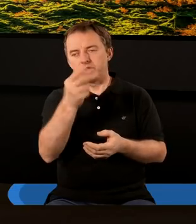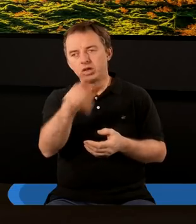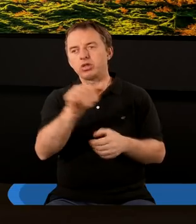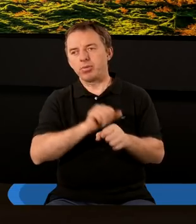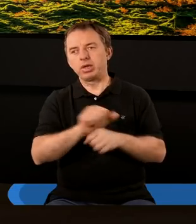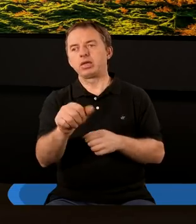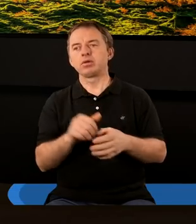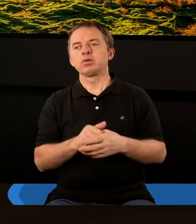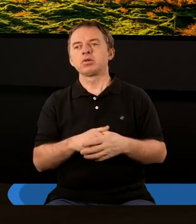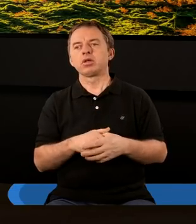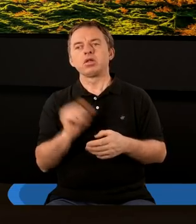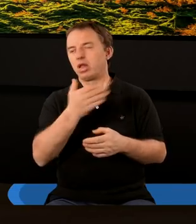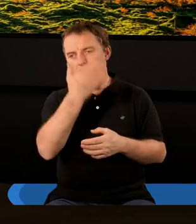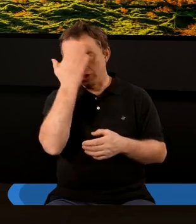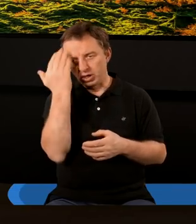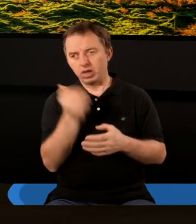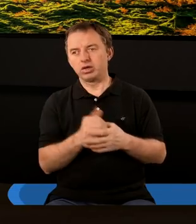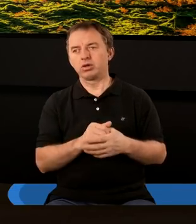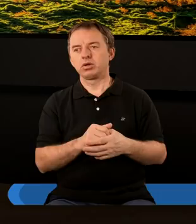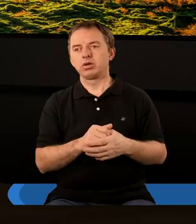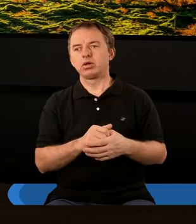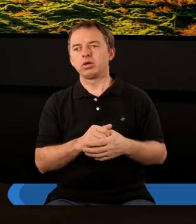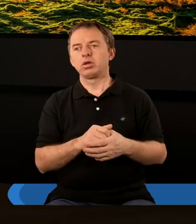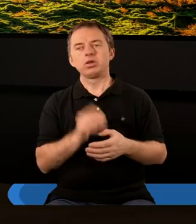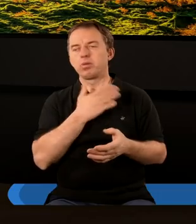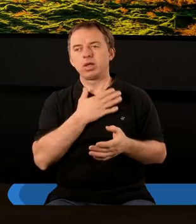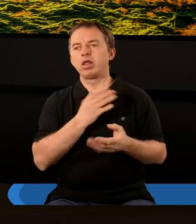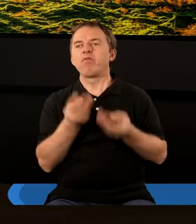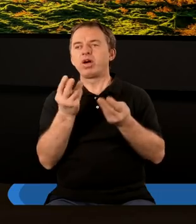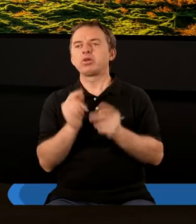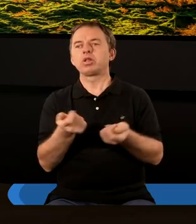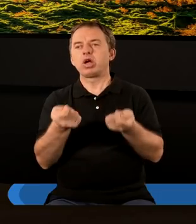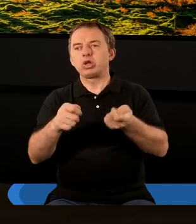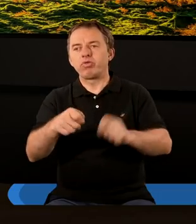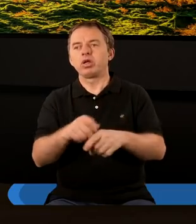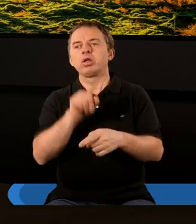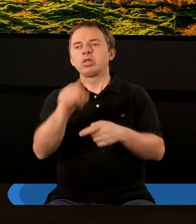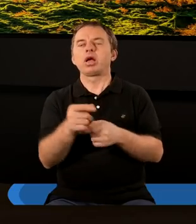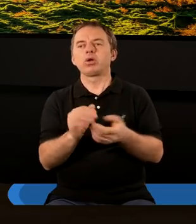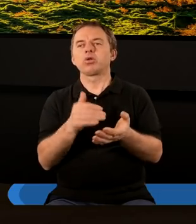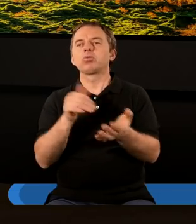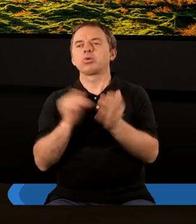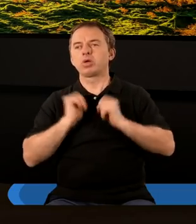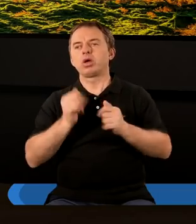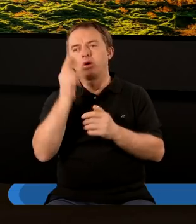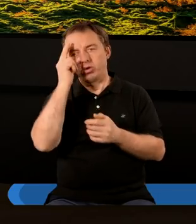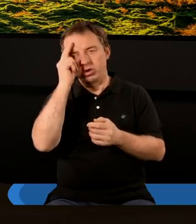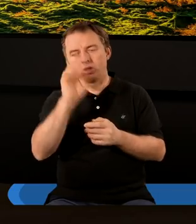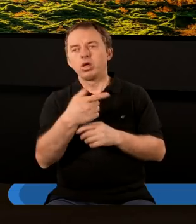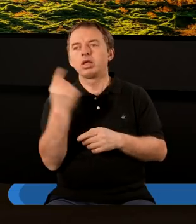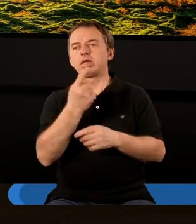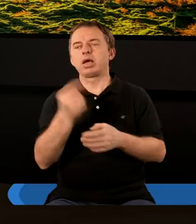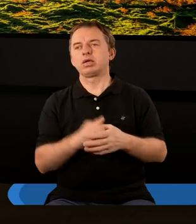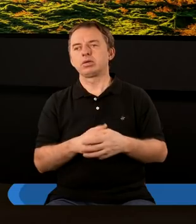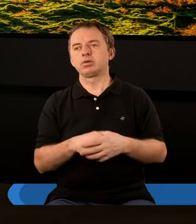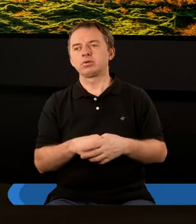co tam jest. Bo gdyby nie wiedzieli, to by nie rozumieli ważność tego zwoju, nie widzieli, jaki to jest tekst. Natomiast wszyscy rozumieją, co to jest za